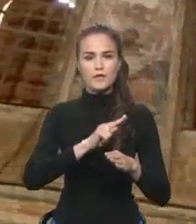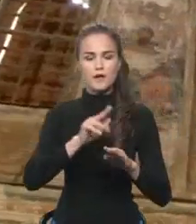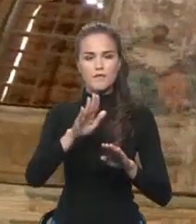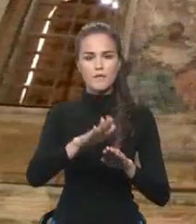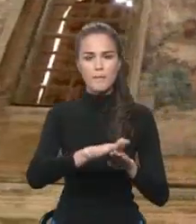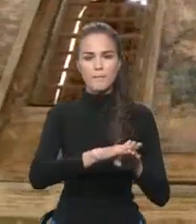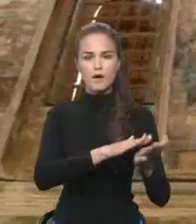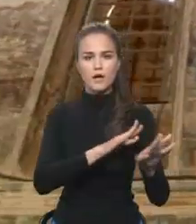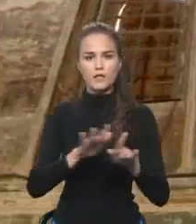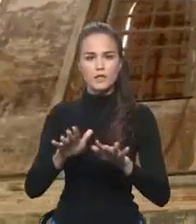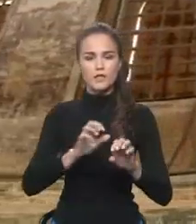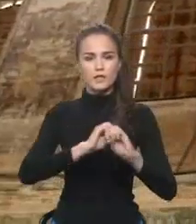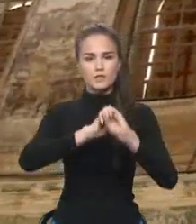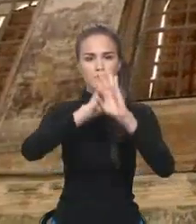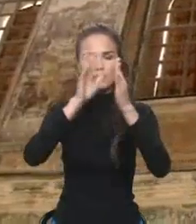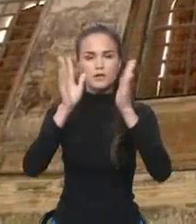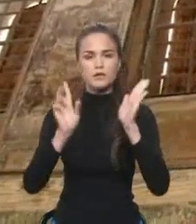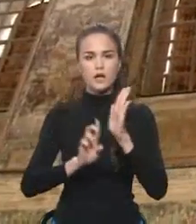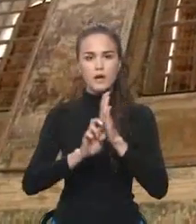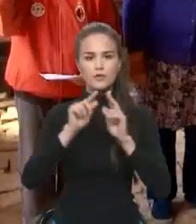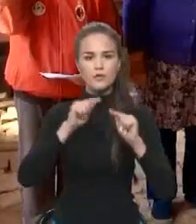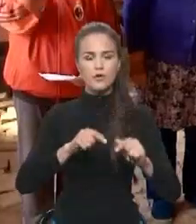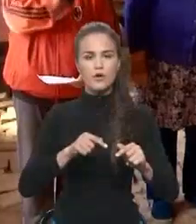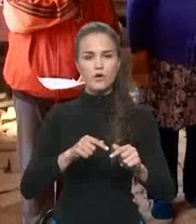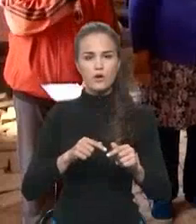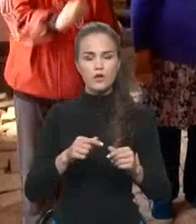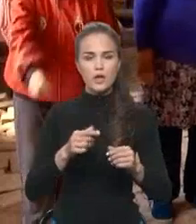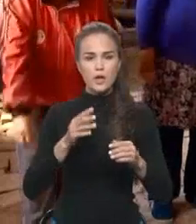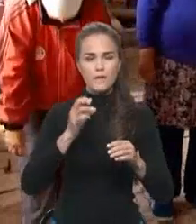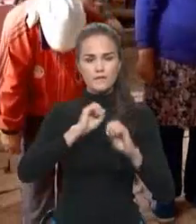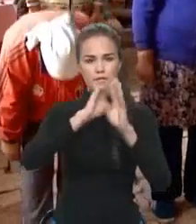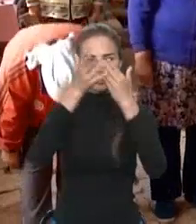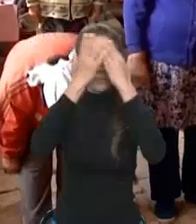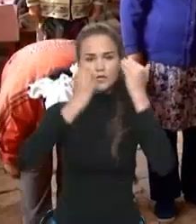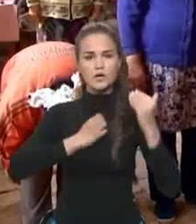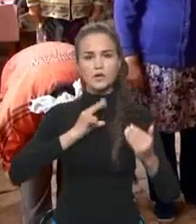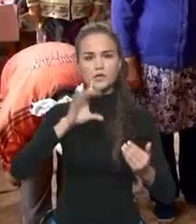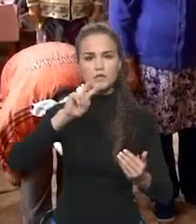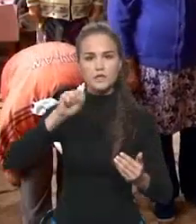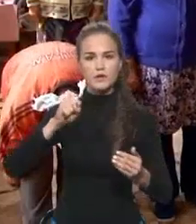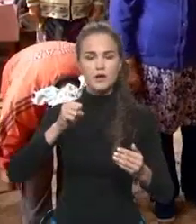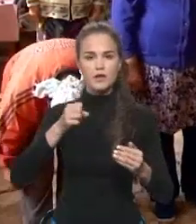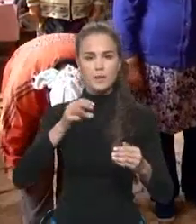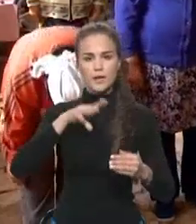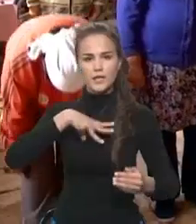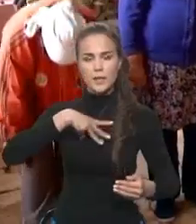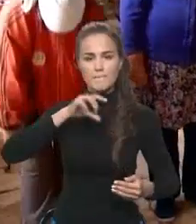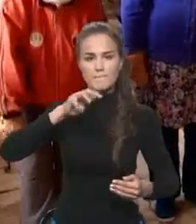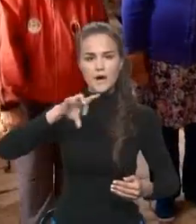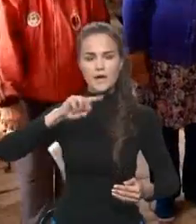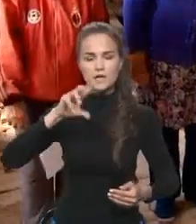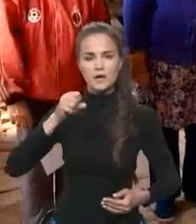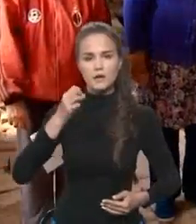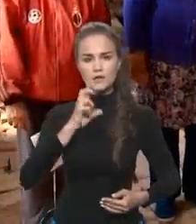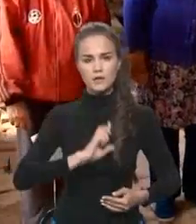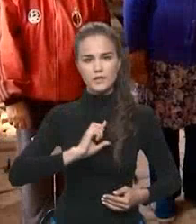Благодетелей святого храма сего Святейшего патриарха Кирилла Митрополита Марка Ирея